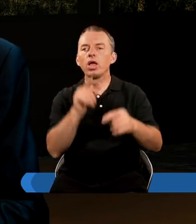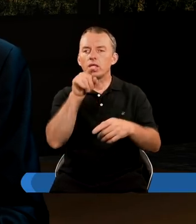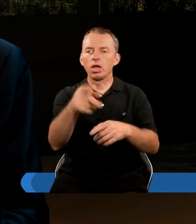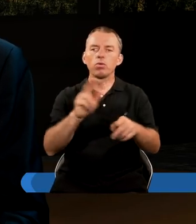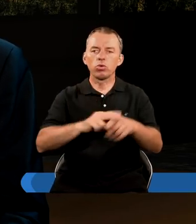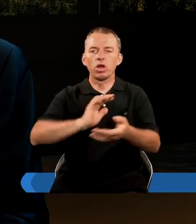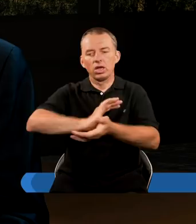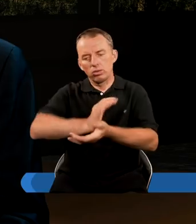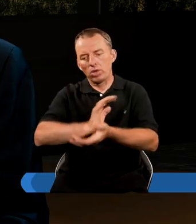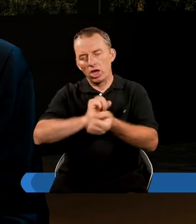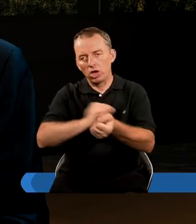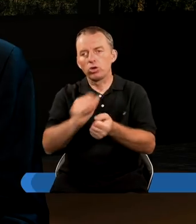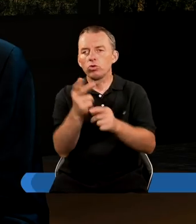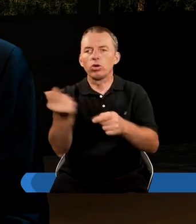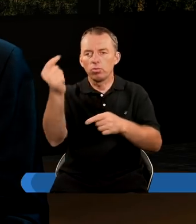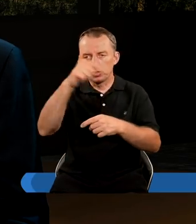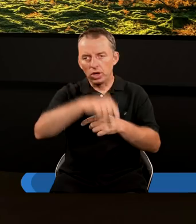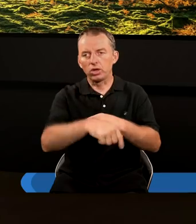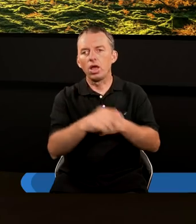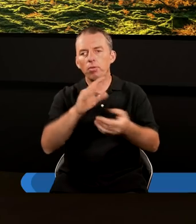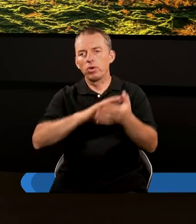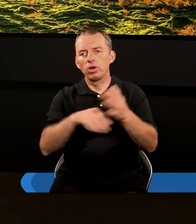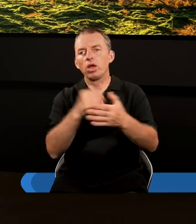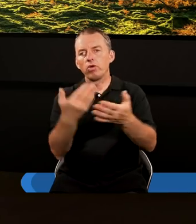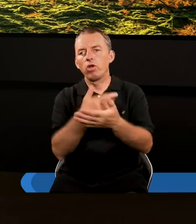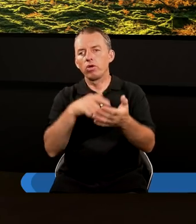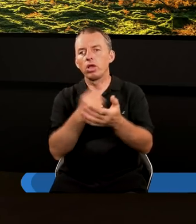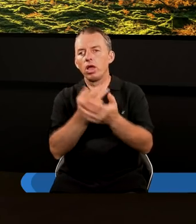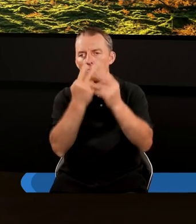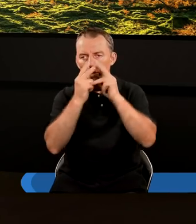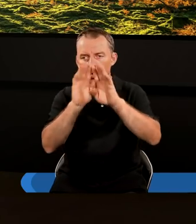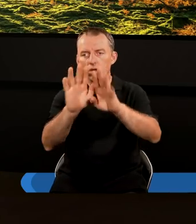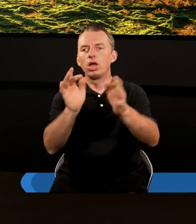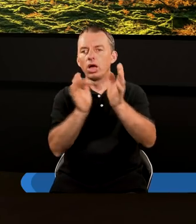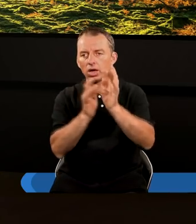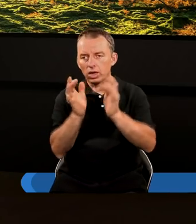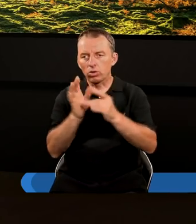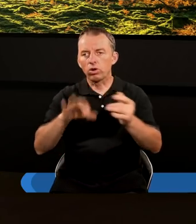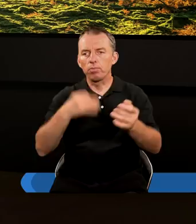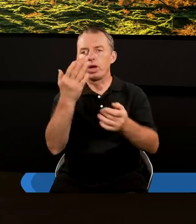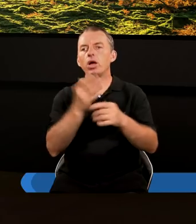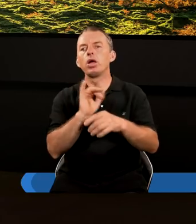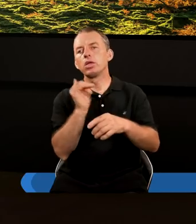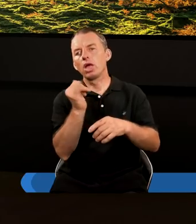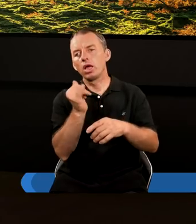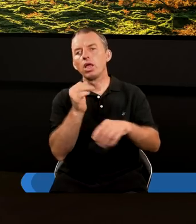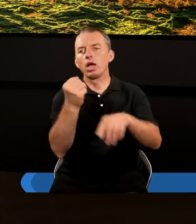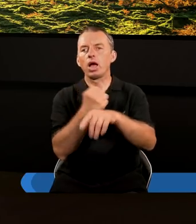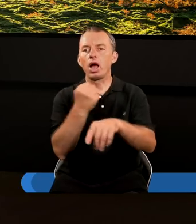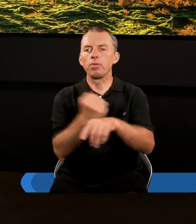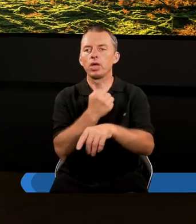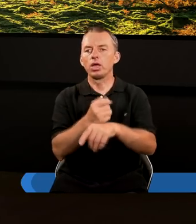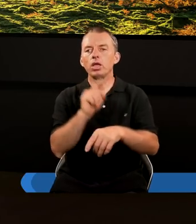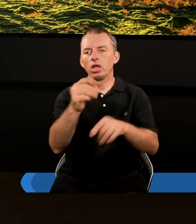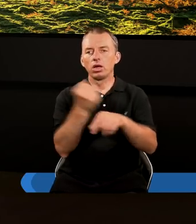zmiażdży wszystko przy swoim przyjściu. No tak, Pismo Święte w Nowym Testamencie pokazuje Chrystusa Pana jako kamień.